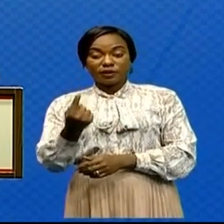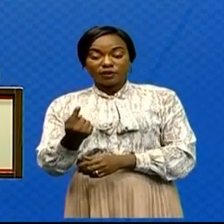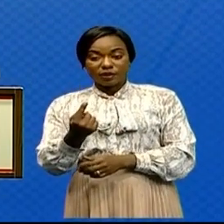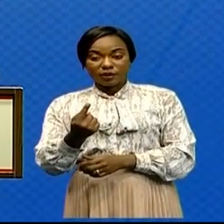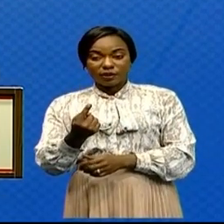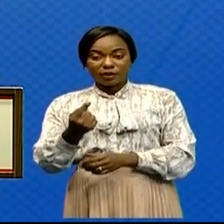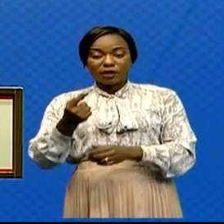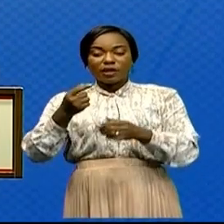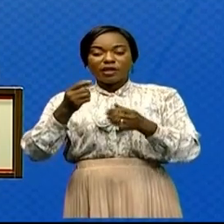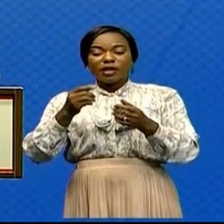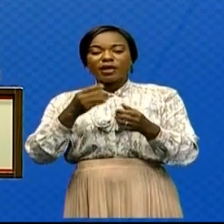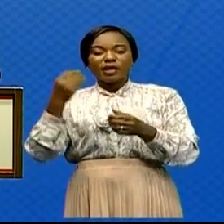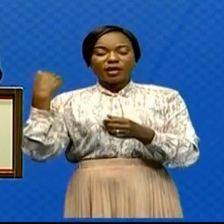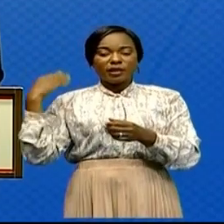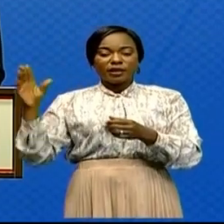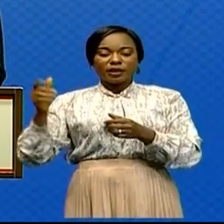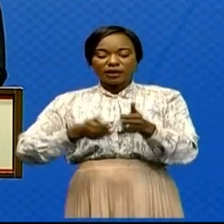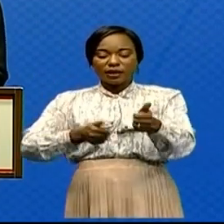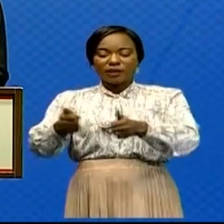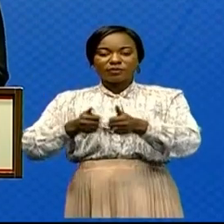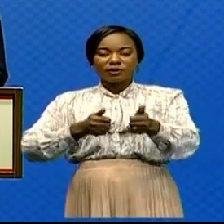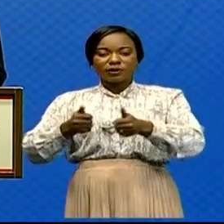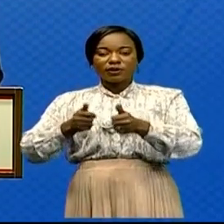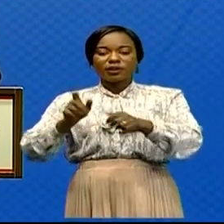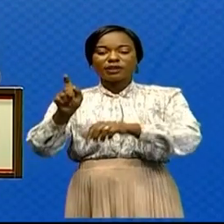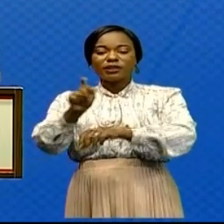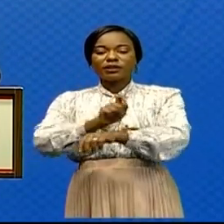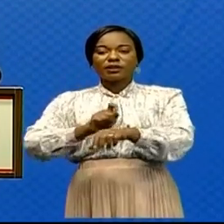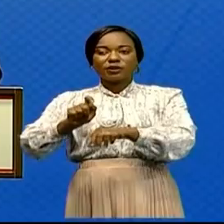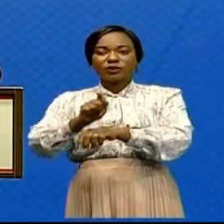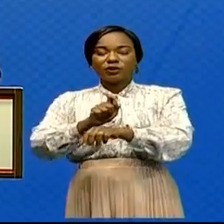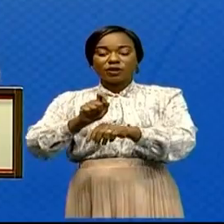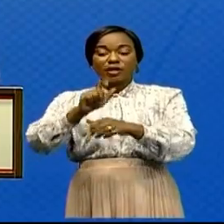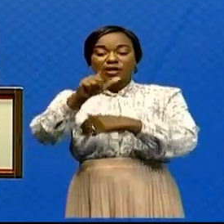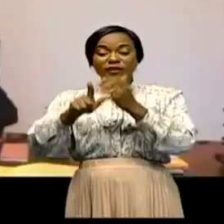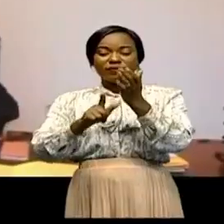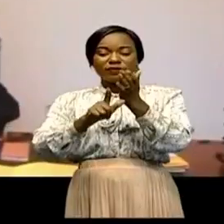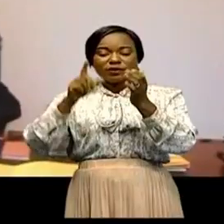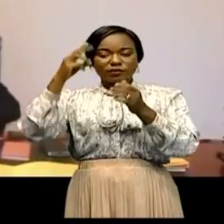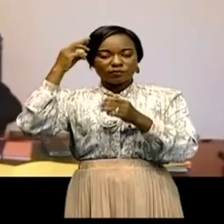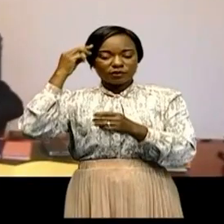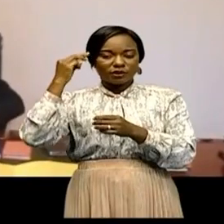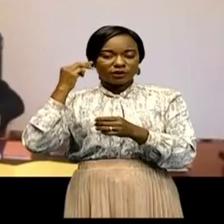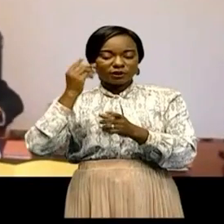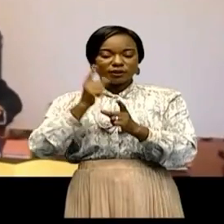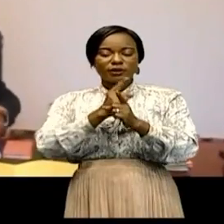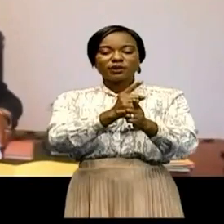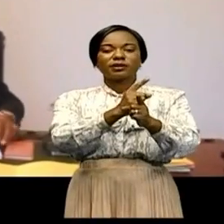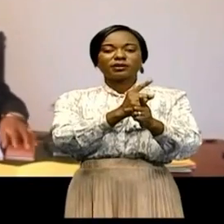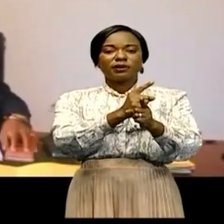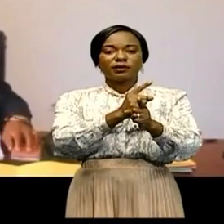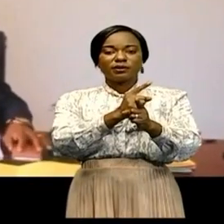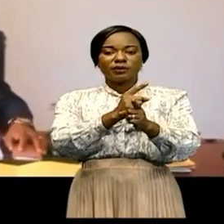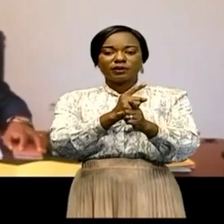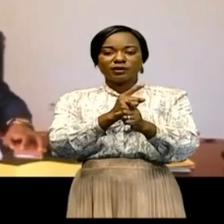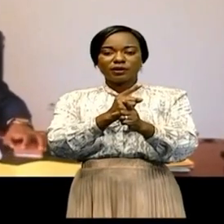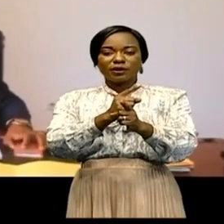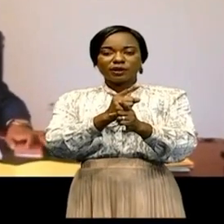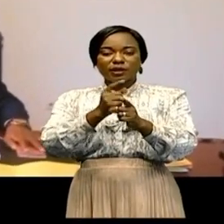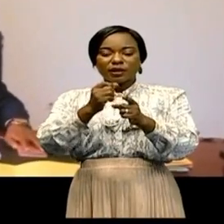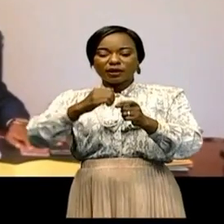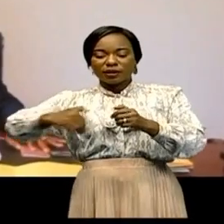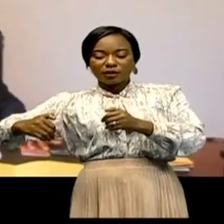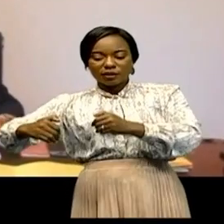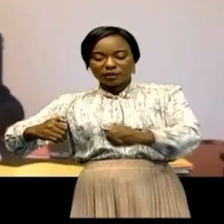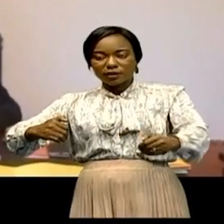administration du territoire. Le vice-ministre de l'Intérieur, Sécurité, Décentralisation